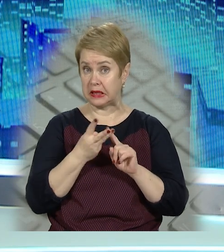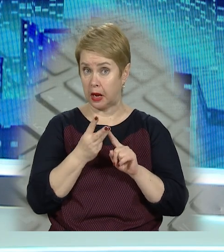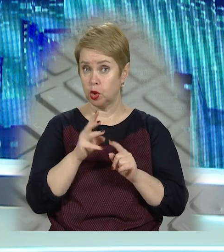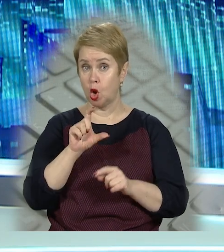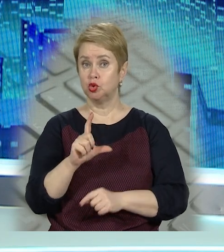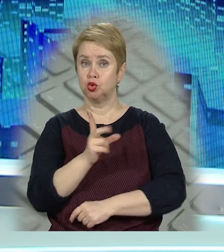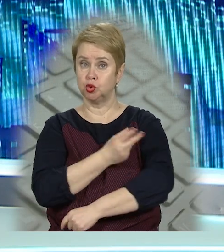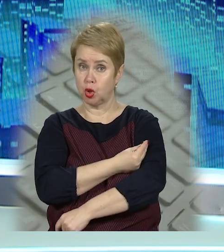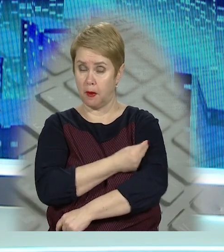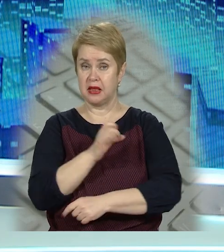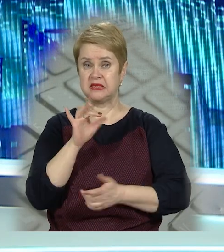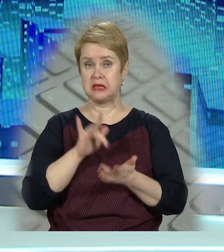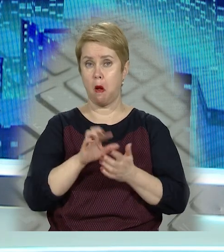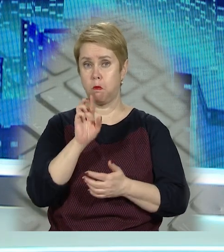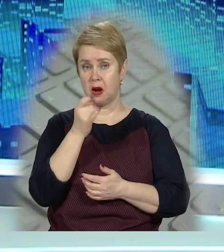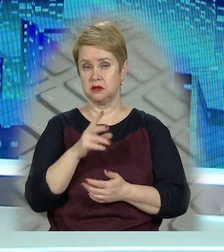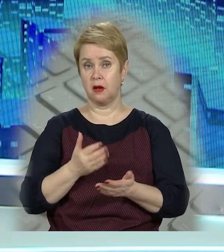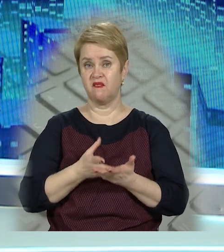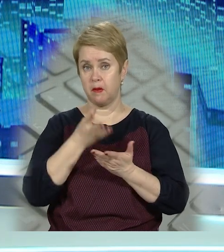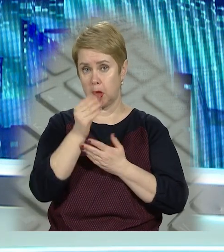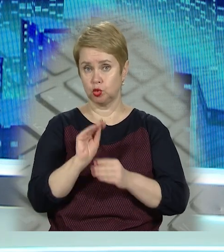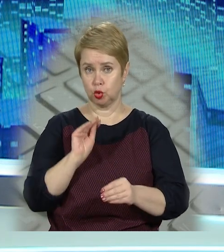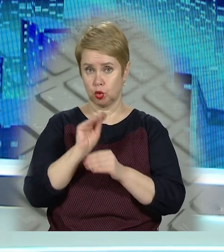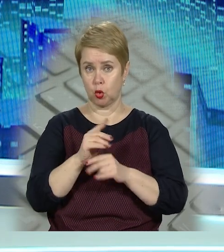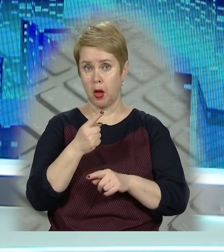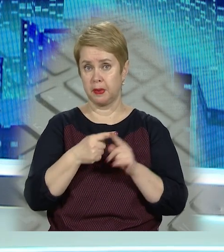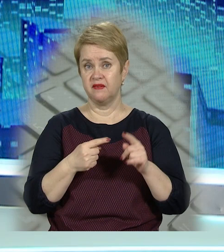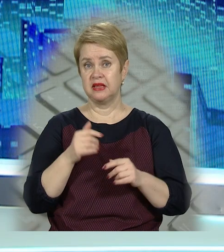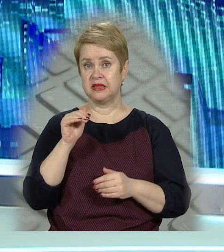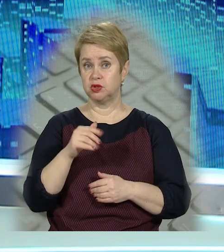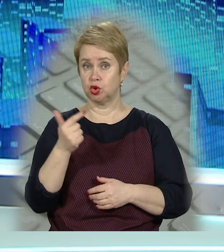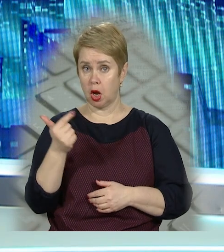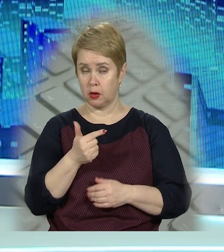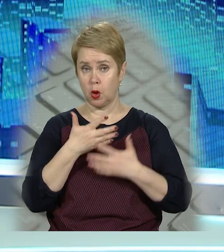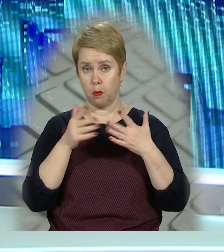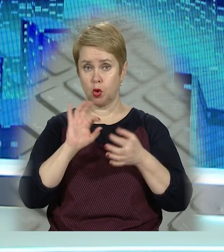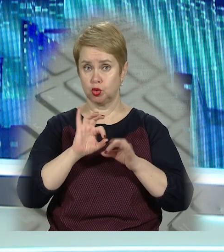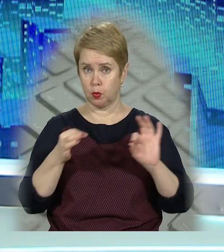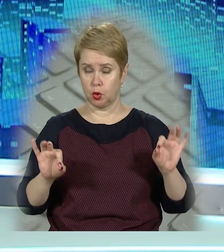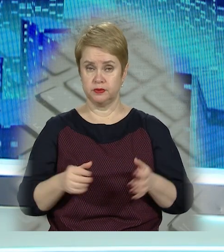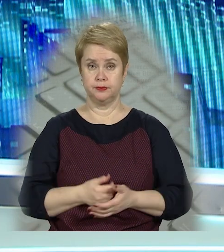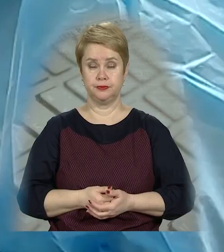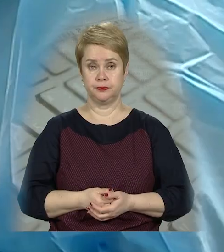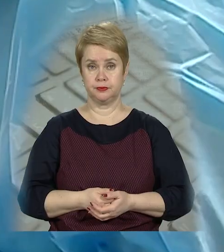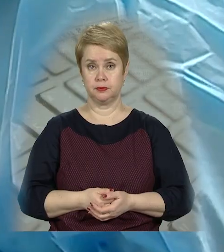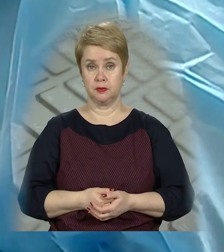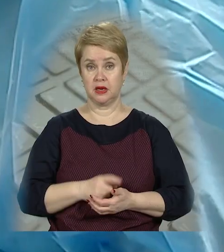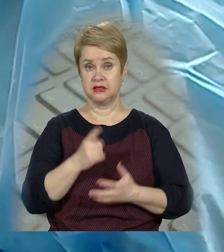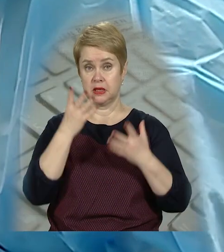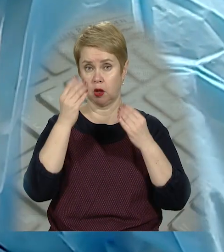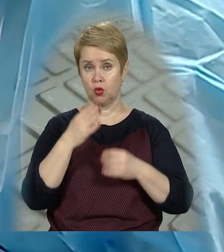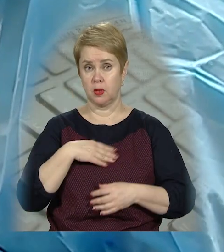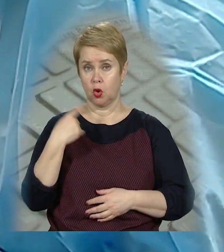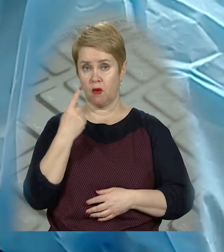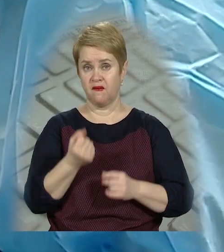бустерне щеплення з середини березня почнуть виплачувати додаткові пів тисячі гривень. Більше подробиць далі. За добу